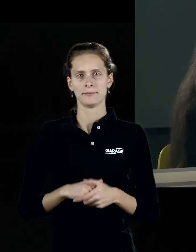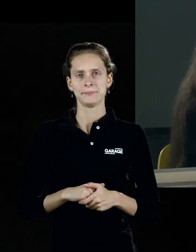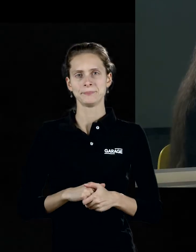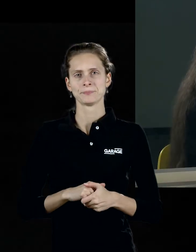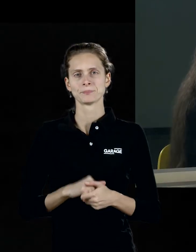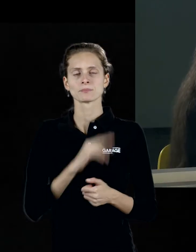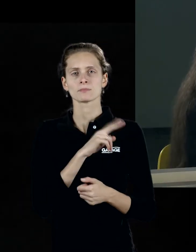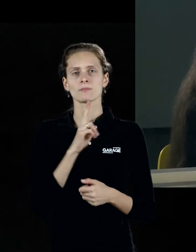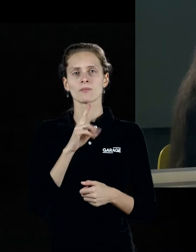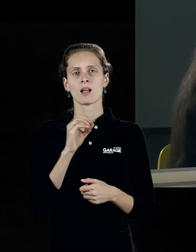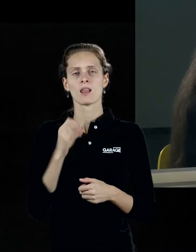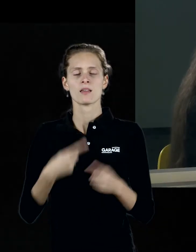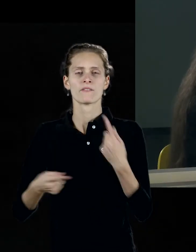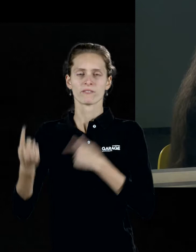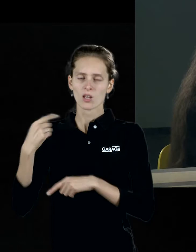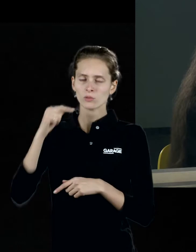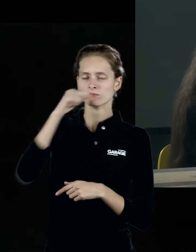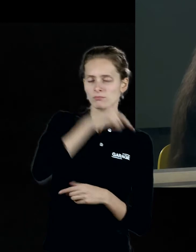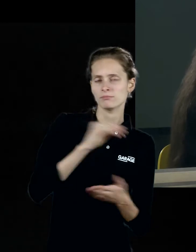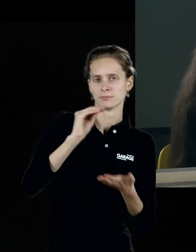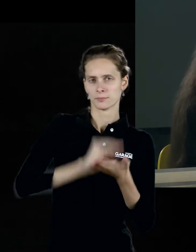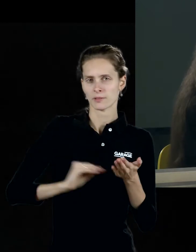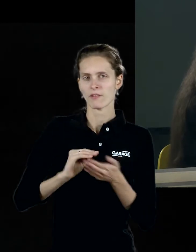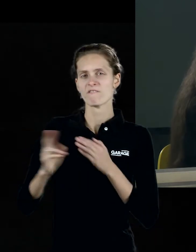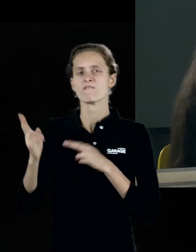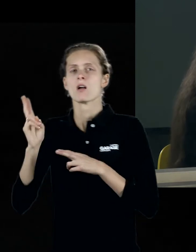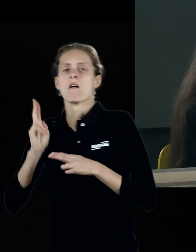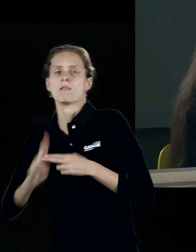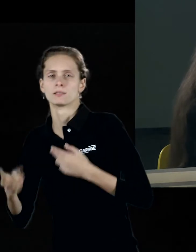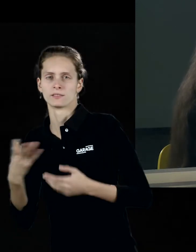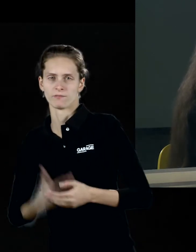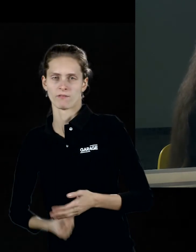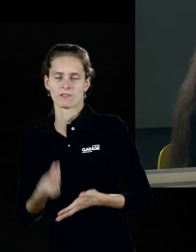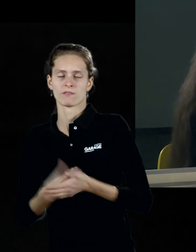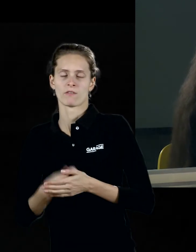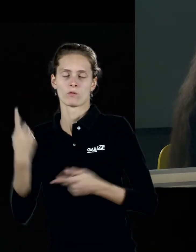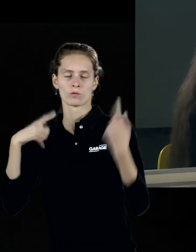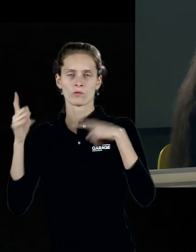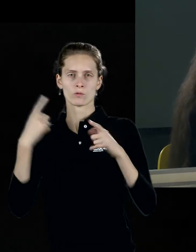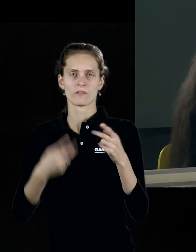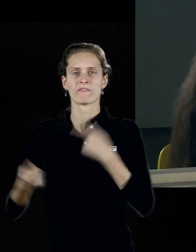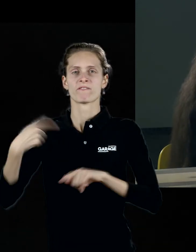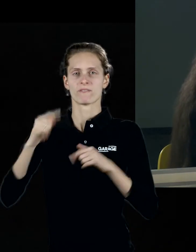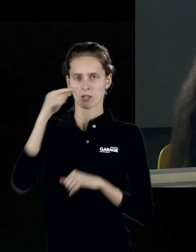к персонажам, к которым Клея вернется в конце своей карьеры, конце своего творчества,